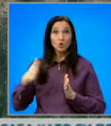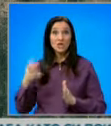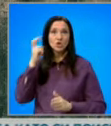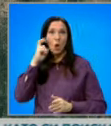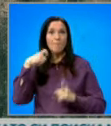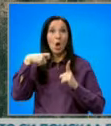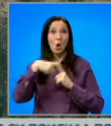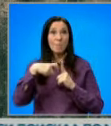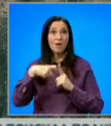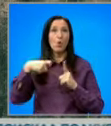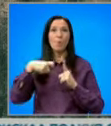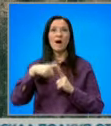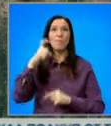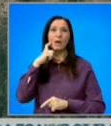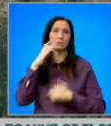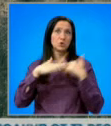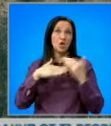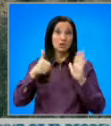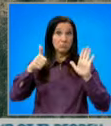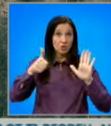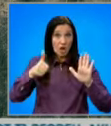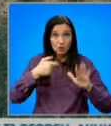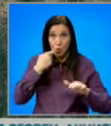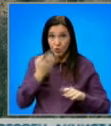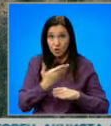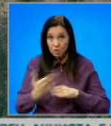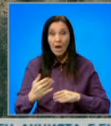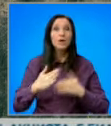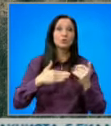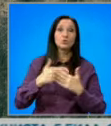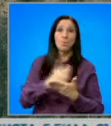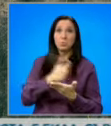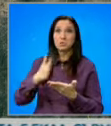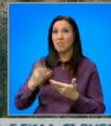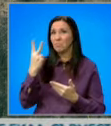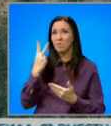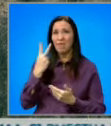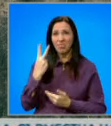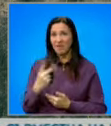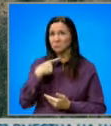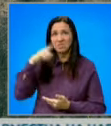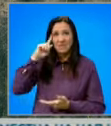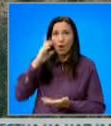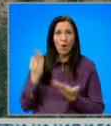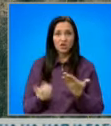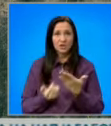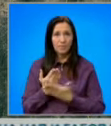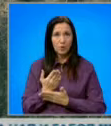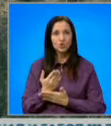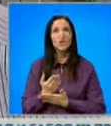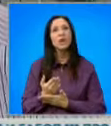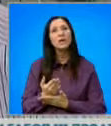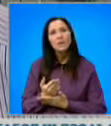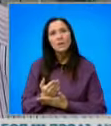-Куманово, Куманово-Беляковце се стои вече 6-та година, а строителството на последните два не се знае кога ще започне. Политиката на вето